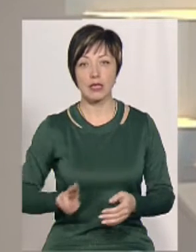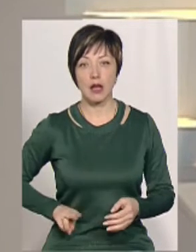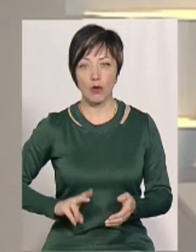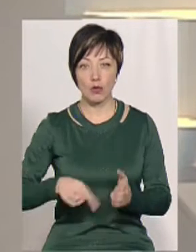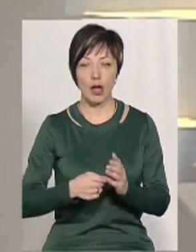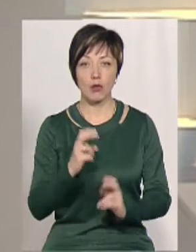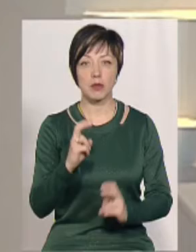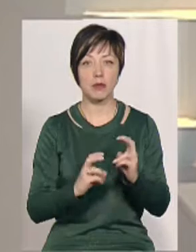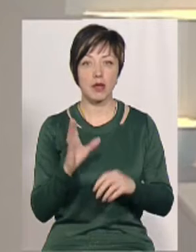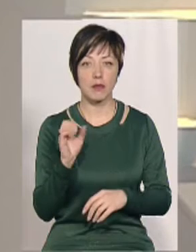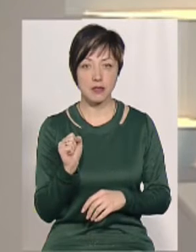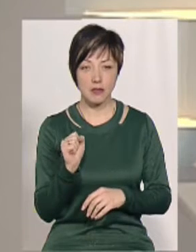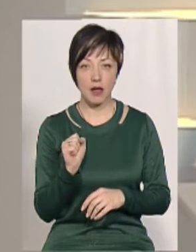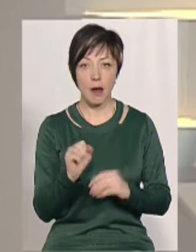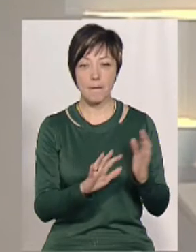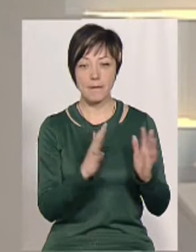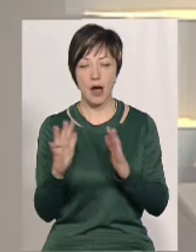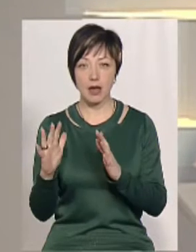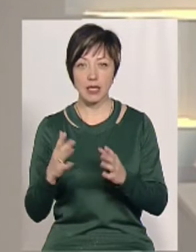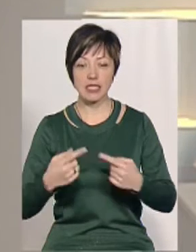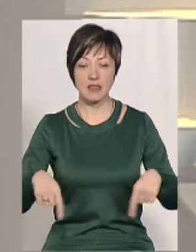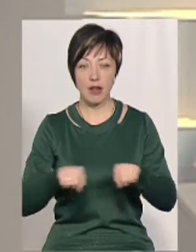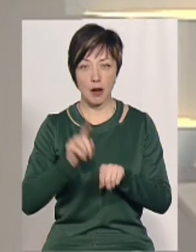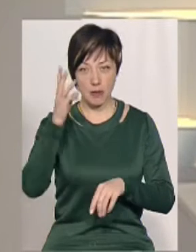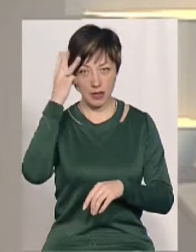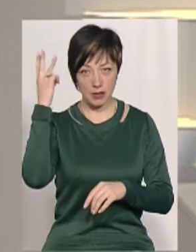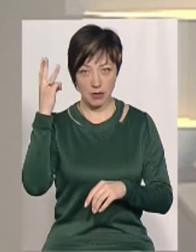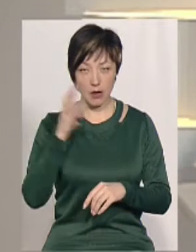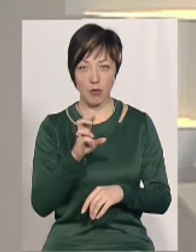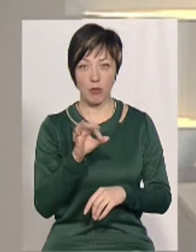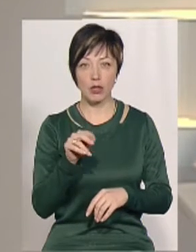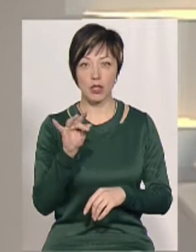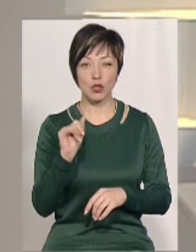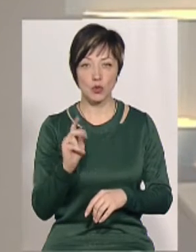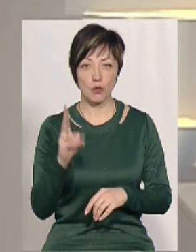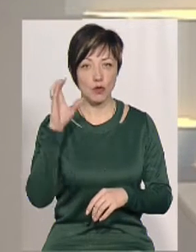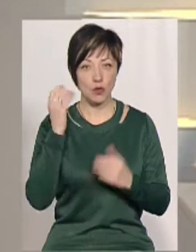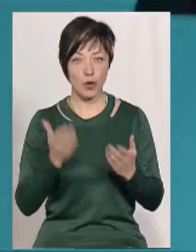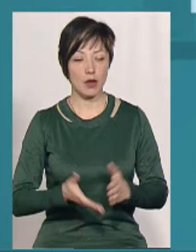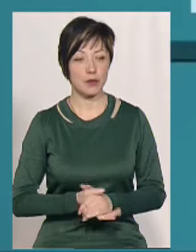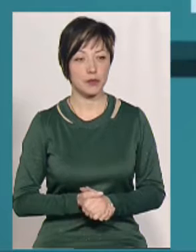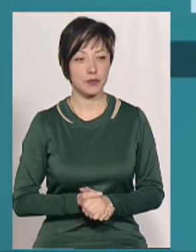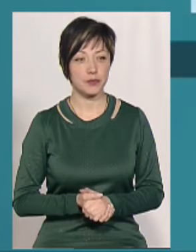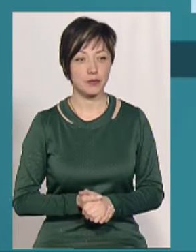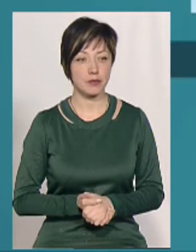директора комунального підприємства парки та сквери Хмельницького Олександра Боднарчука. Послухаємо.